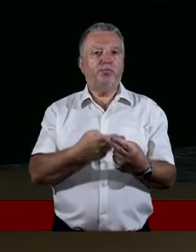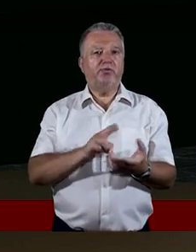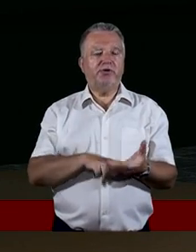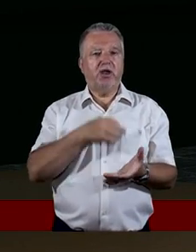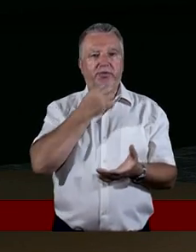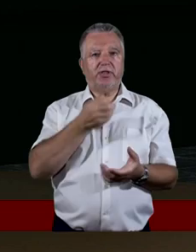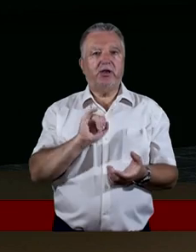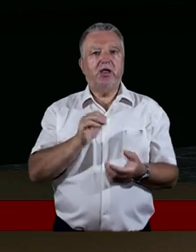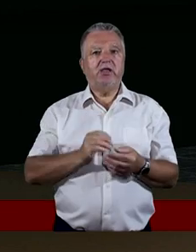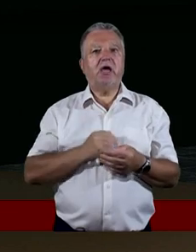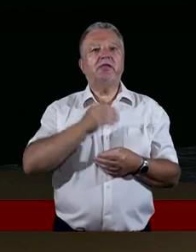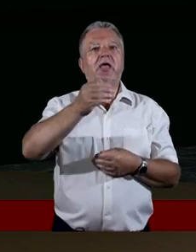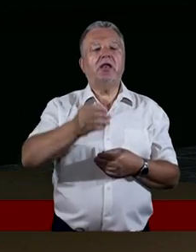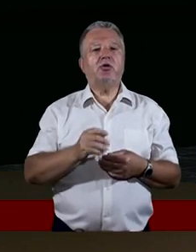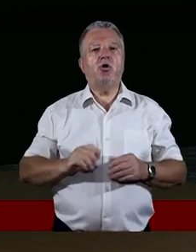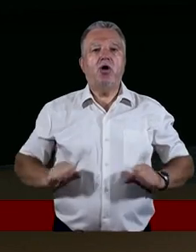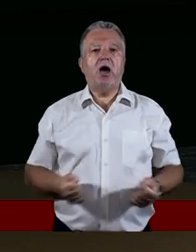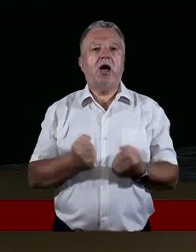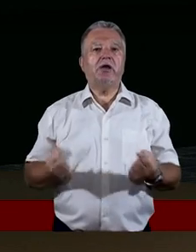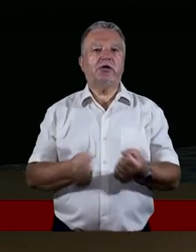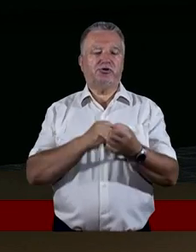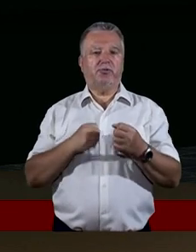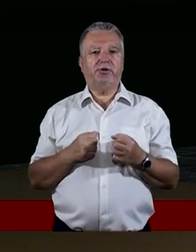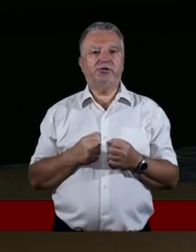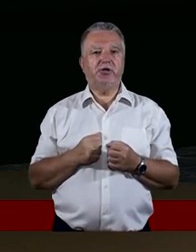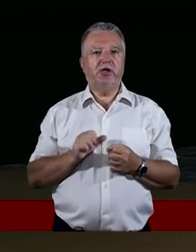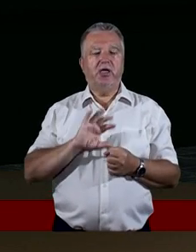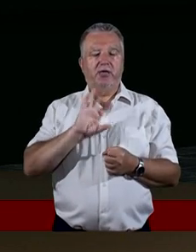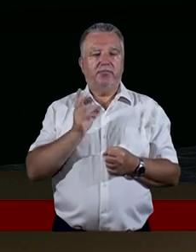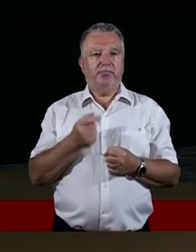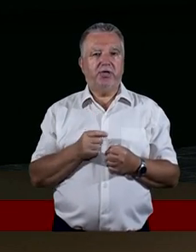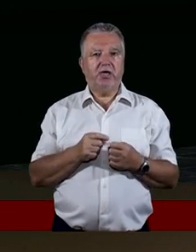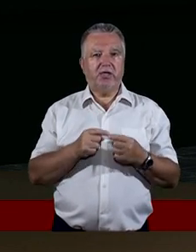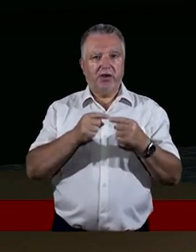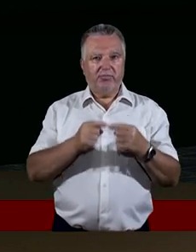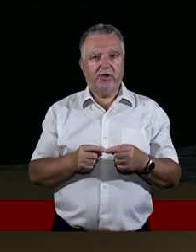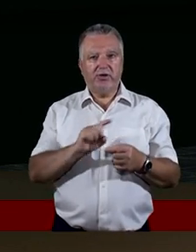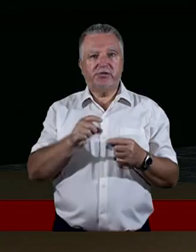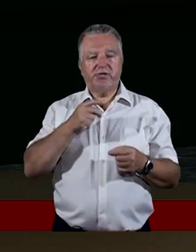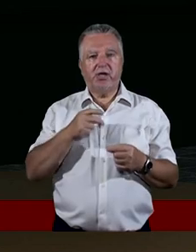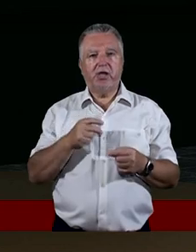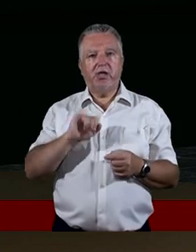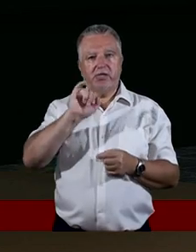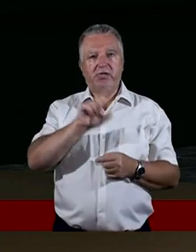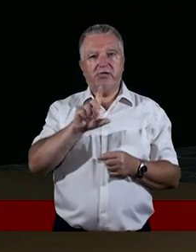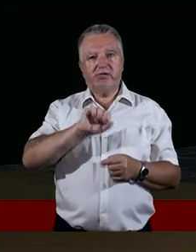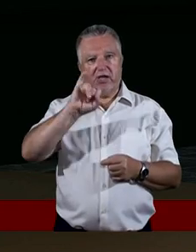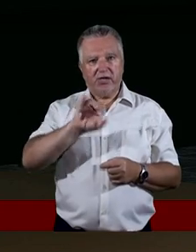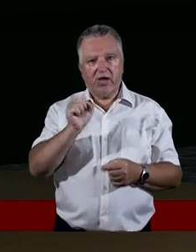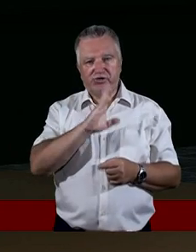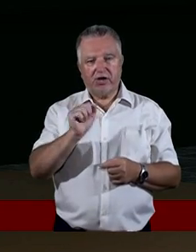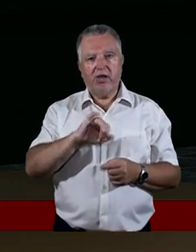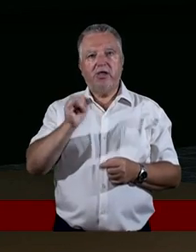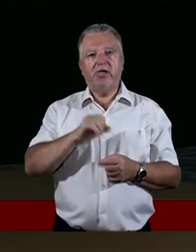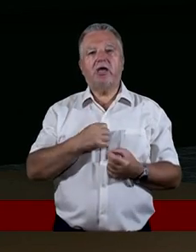pytanie, jak daleko się angażować? I piękny cytat z Izajasza. O jak piękne są